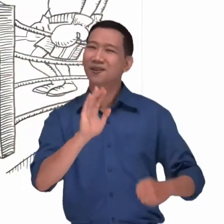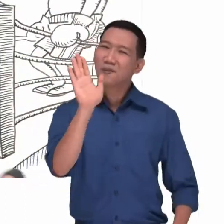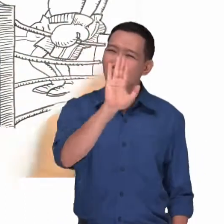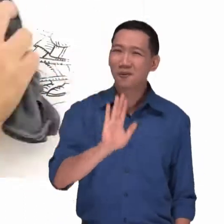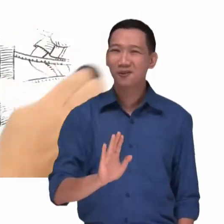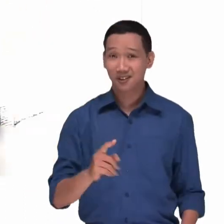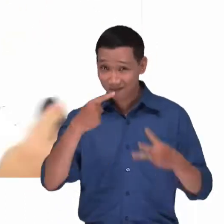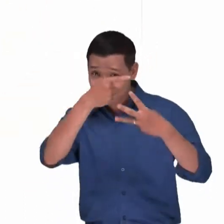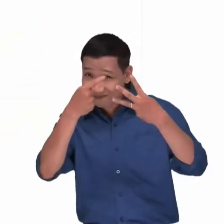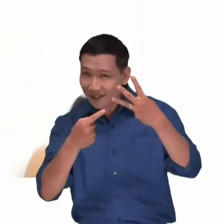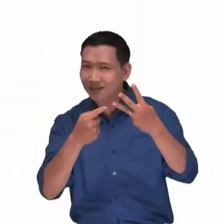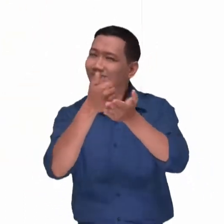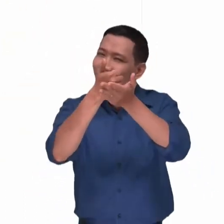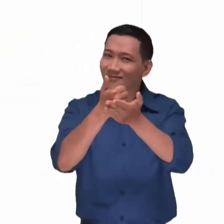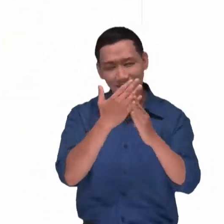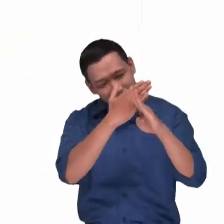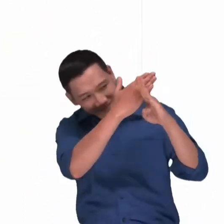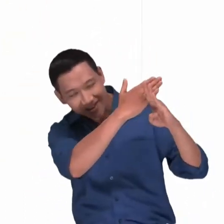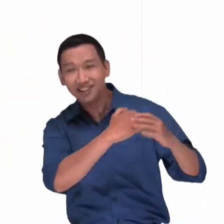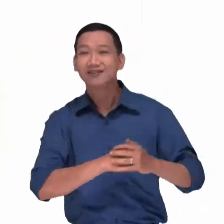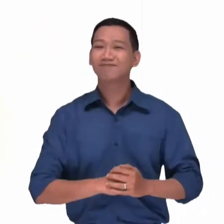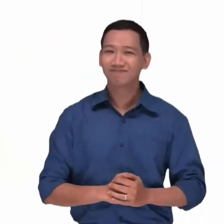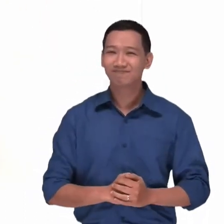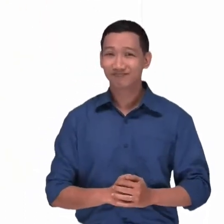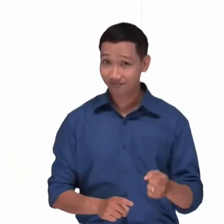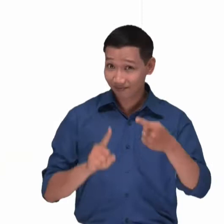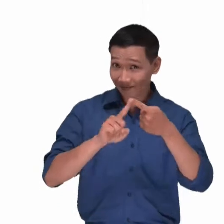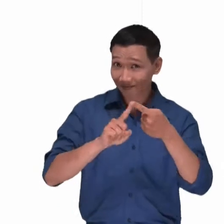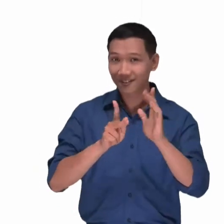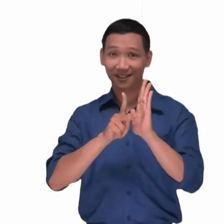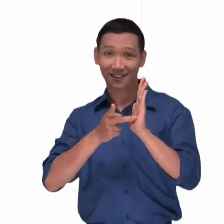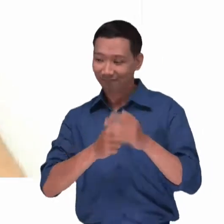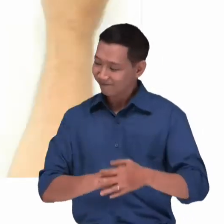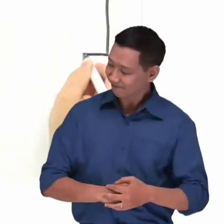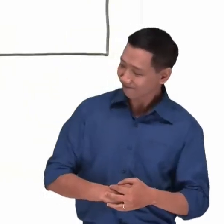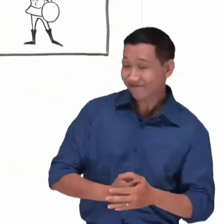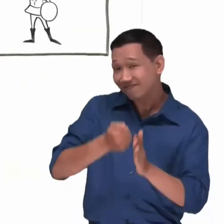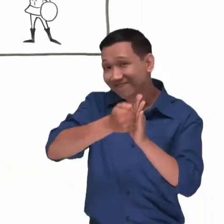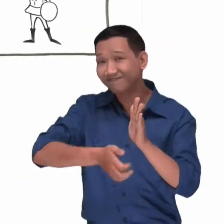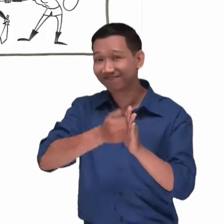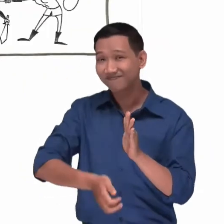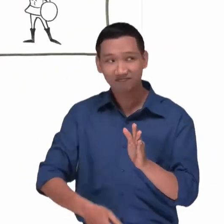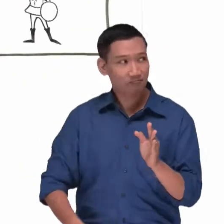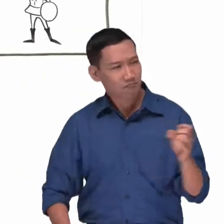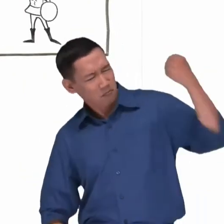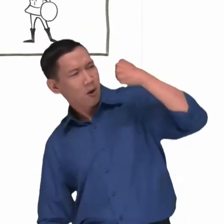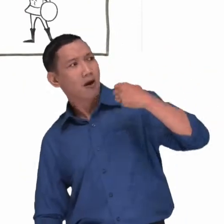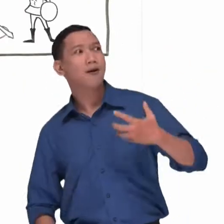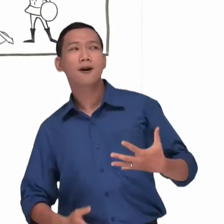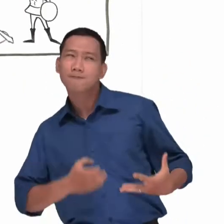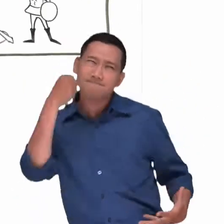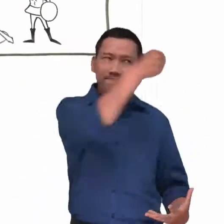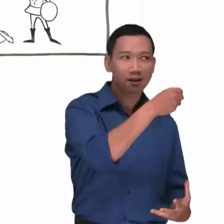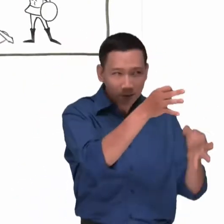Không, đừng đánh lại Kinh thánh cho chúng ta lời khuyên bắt hủ Sách Roma chương 12 câu 17 khuyên